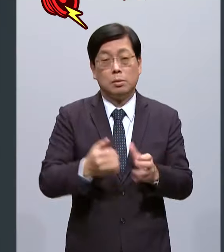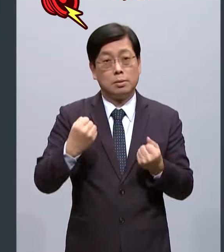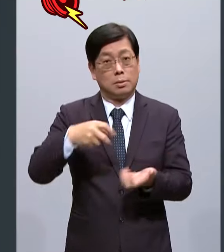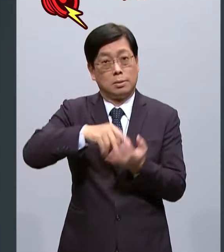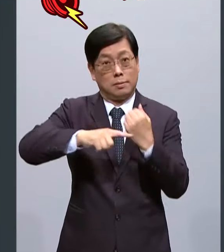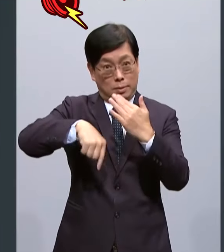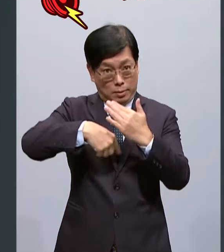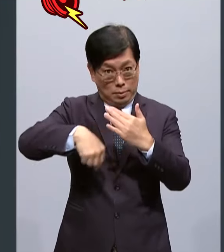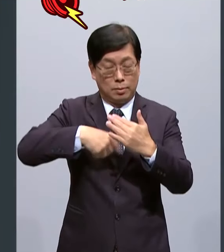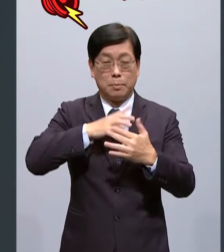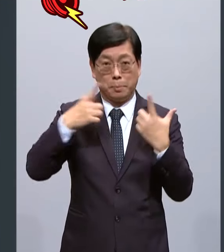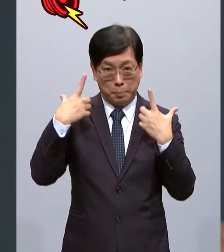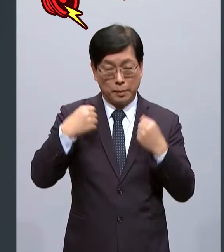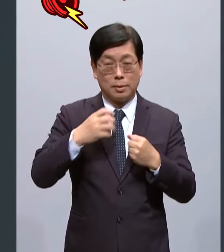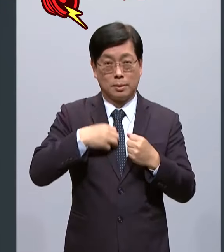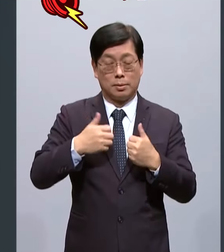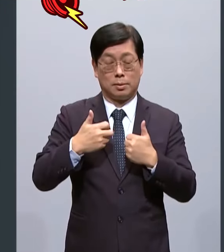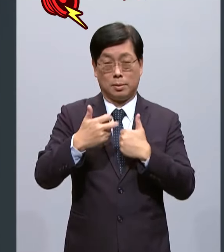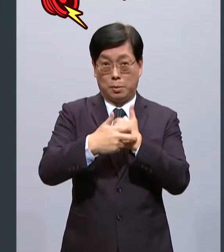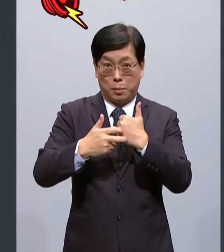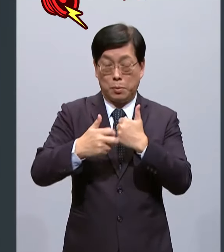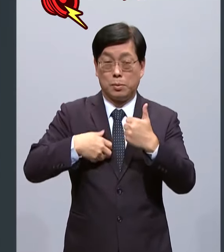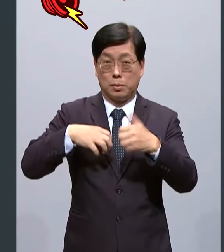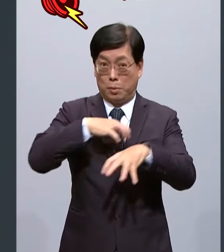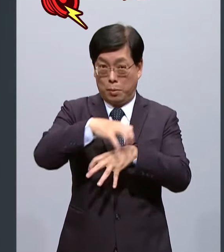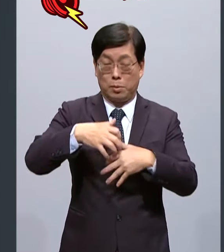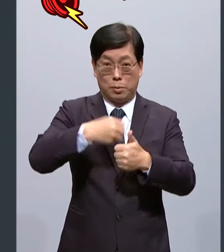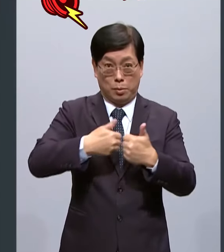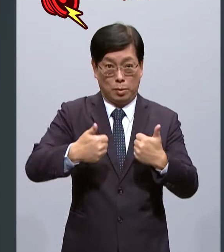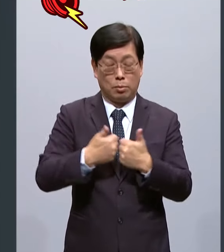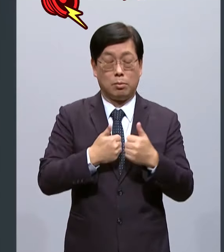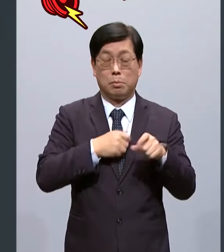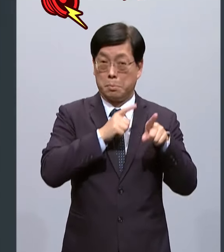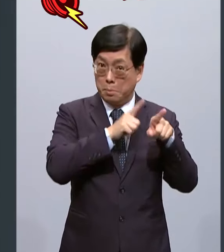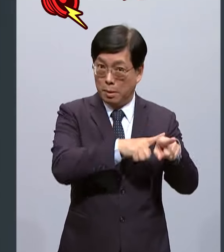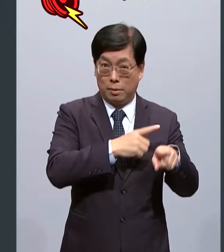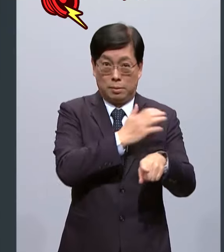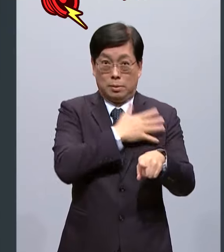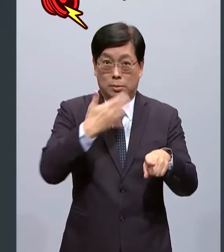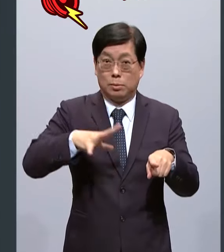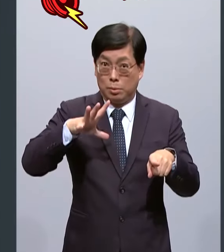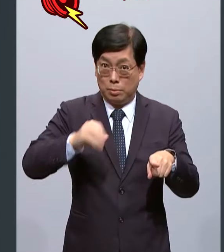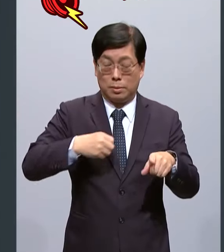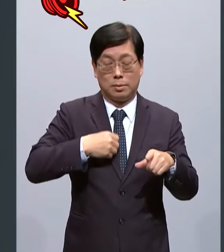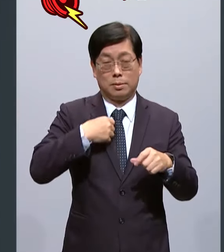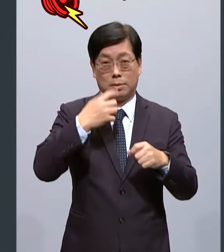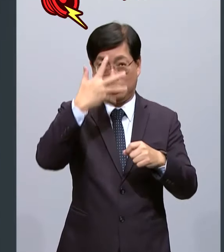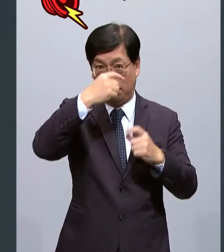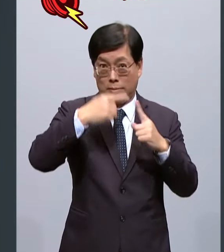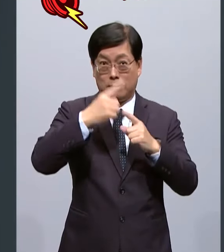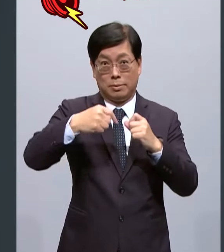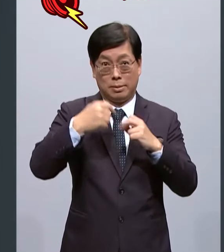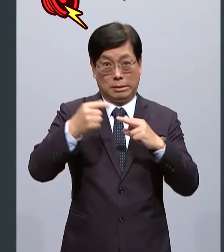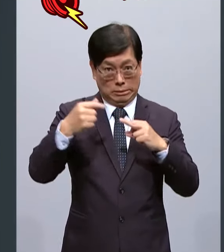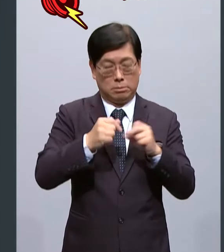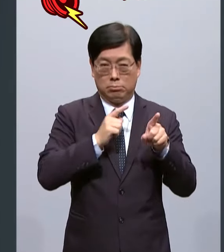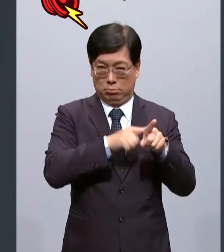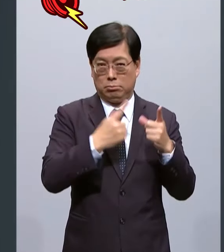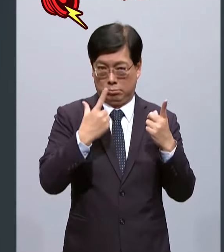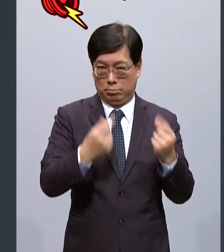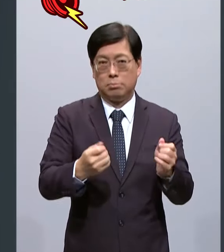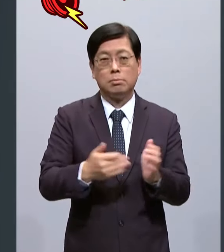任未还委员会招委我除了落实陈水平总统的老人年金的证件以外